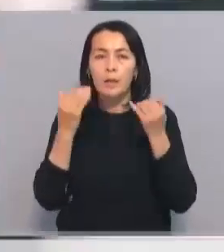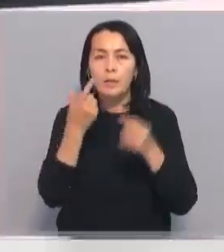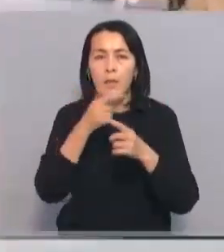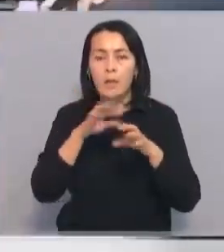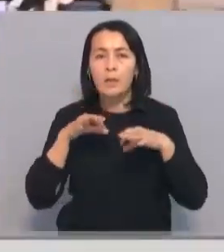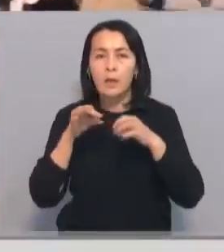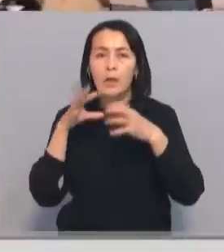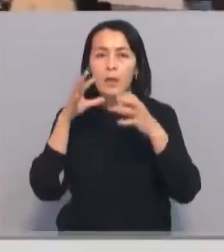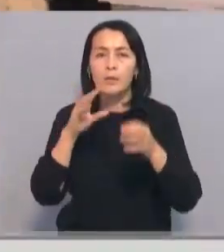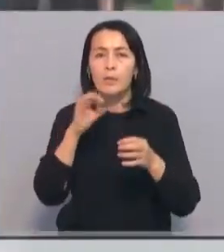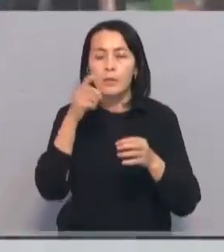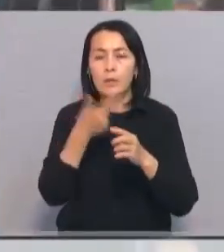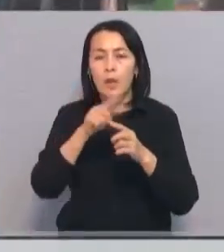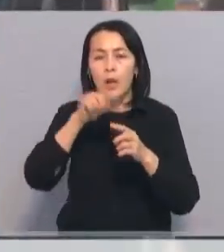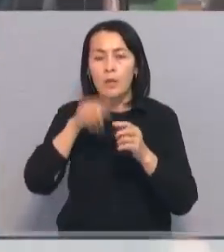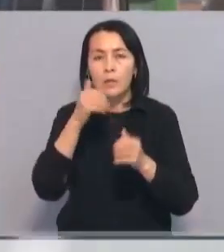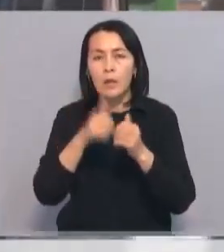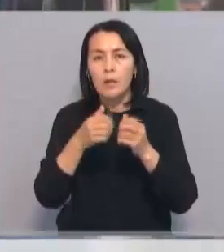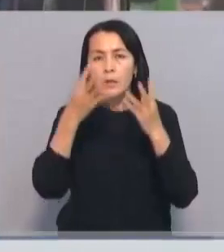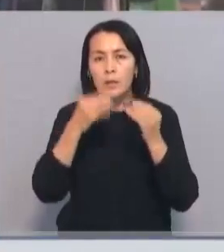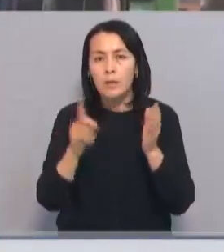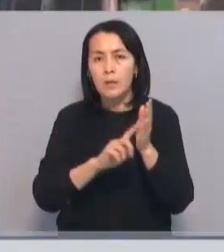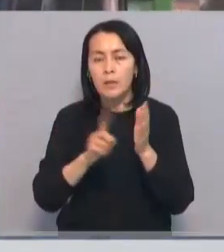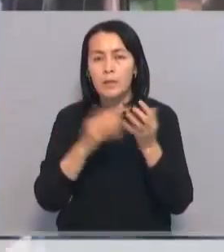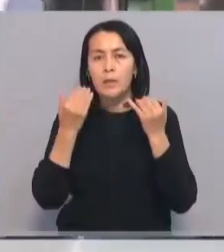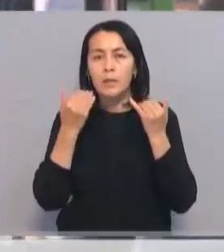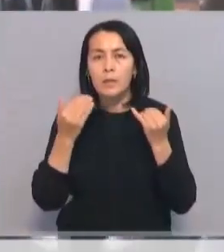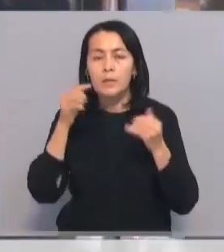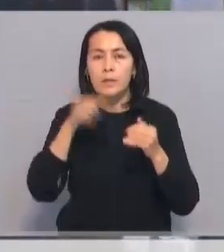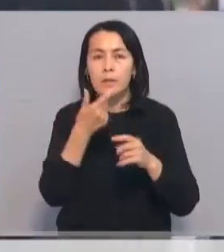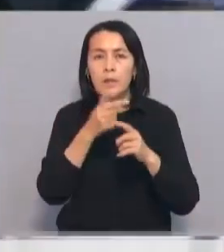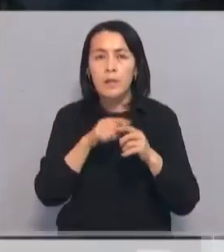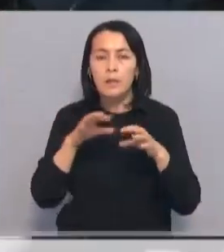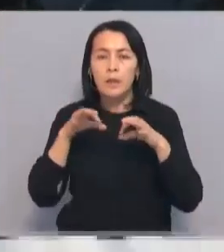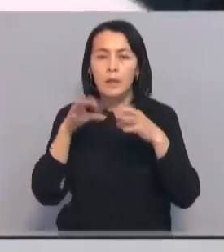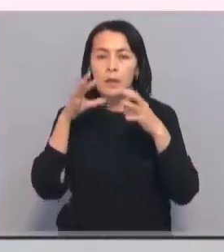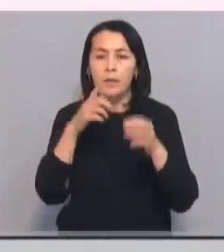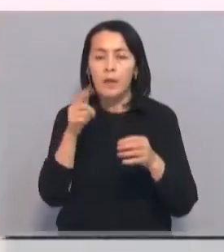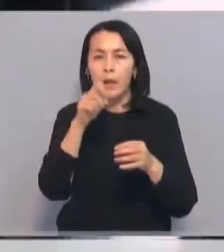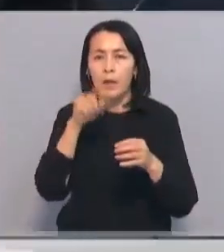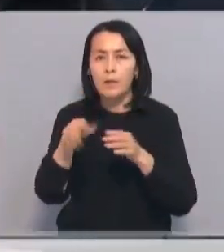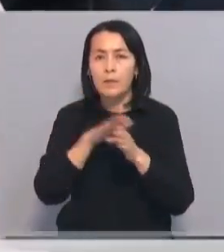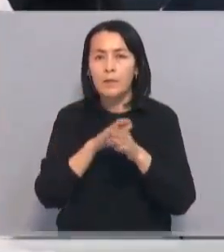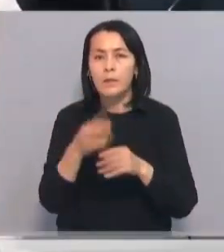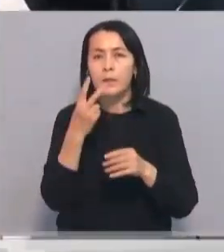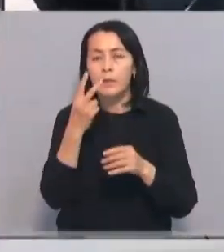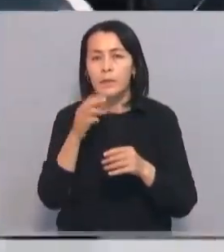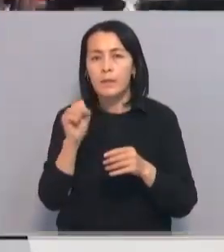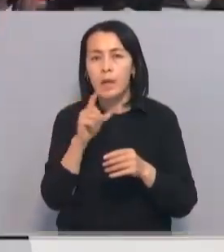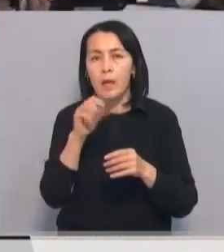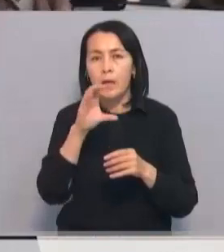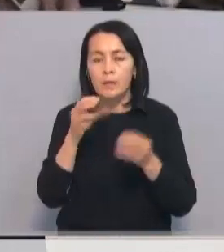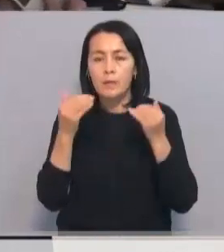Это автобусы Ютонг, на которых вы каждый день ездите. Для снабжения этих автобусов газовым топливом введены две АЗС.